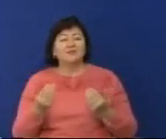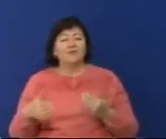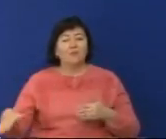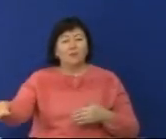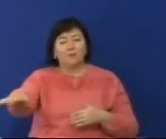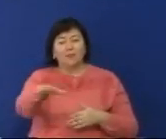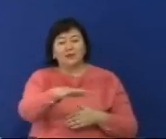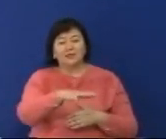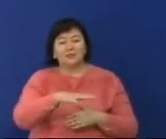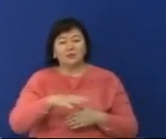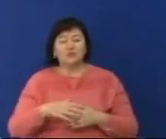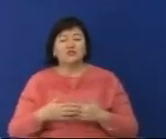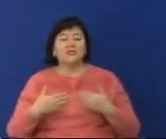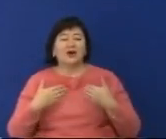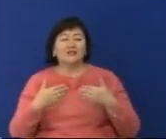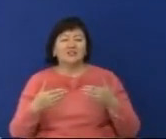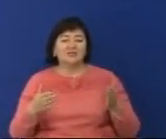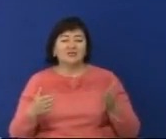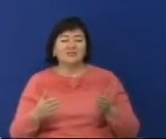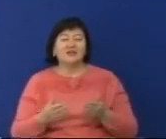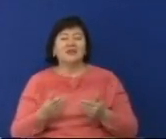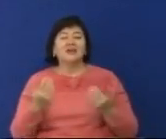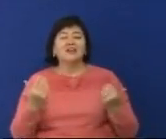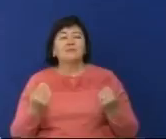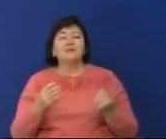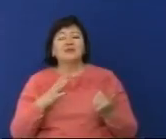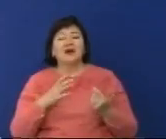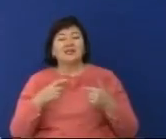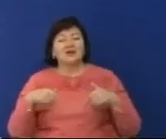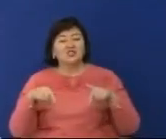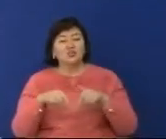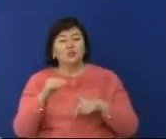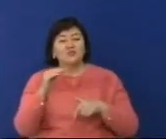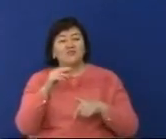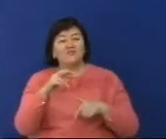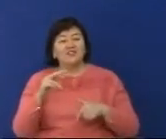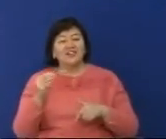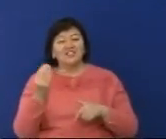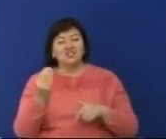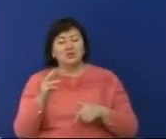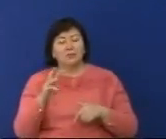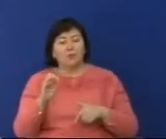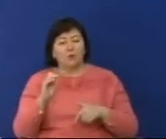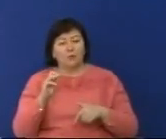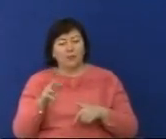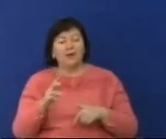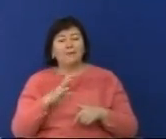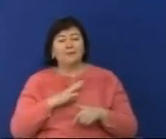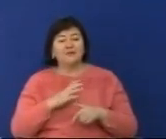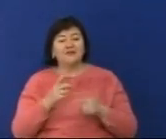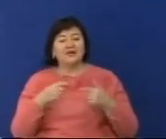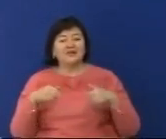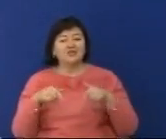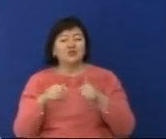қойылым көрсетті. Биыл әдеби кейіпкерлердің қатысуымен флешмоб театр ғимарат алдында концерт ұйымдастырылып, маскарат